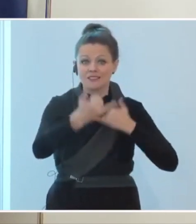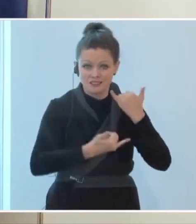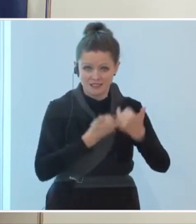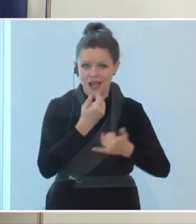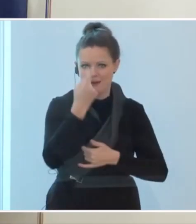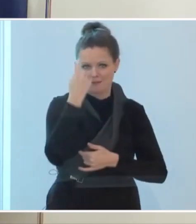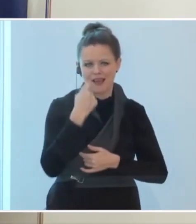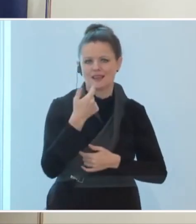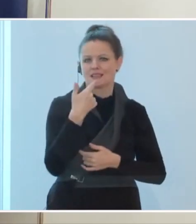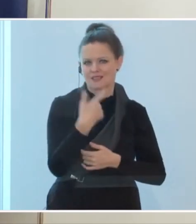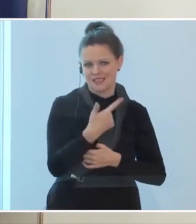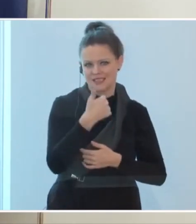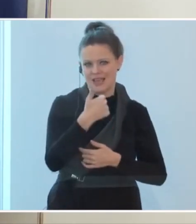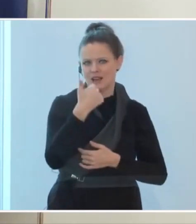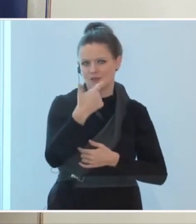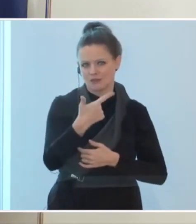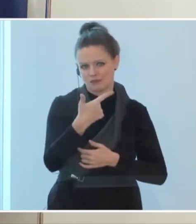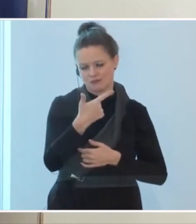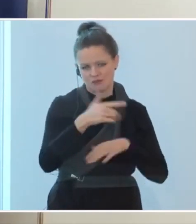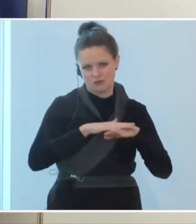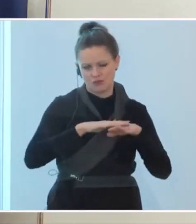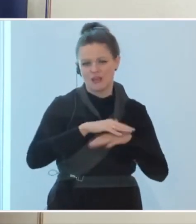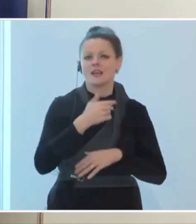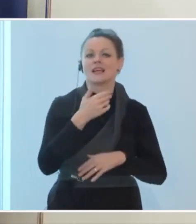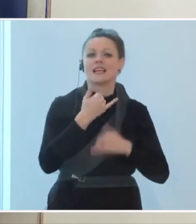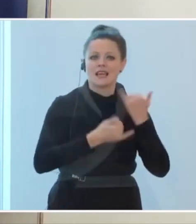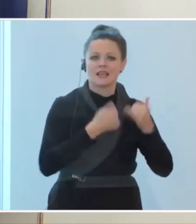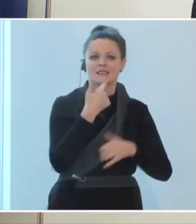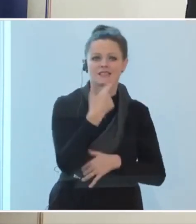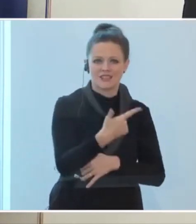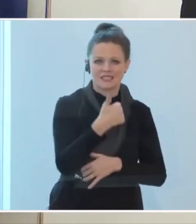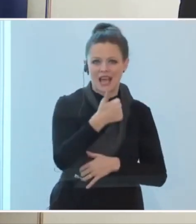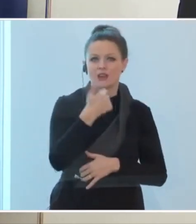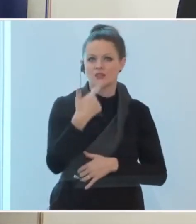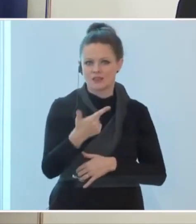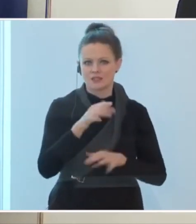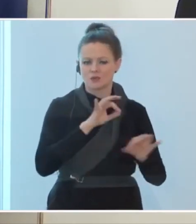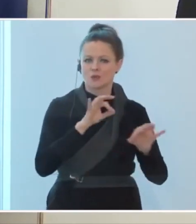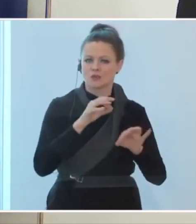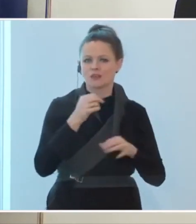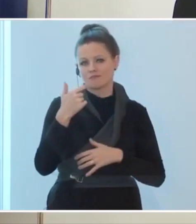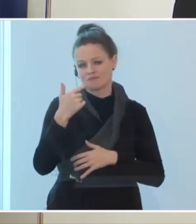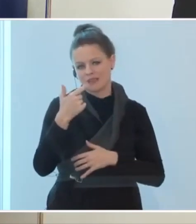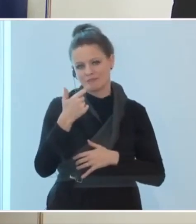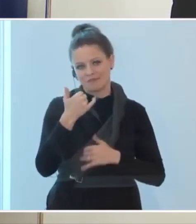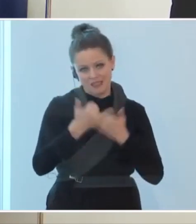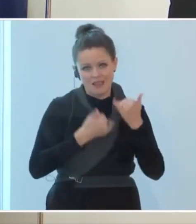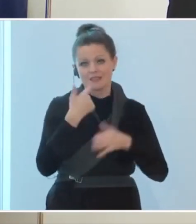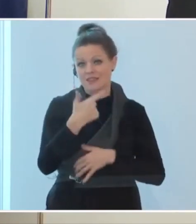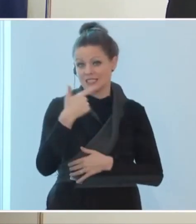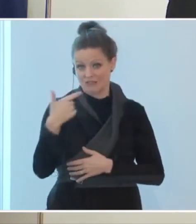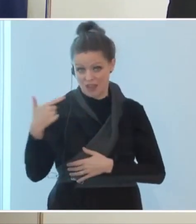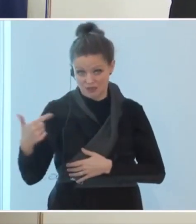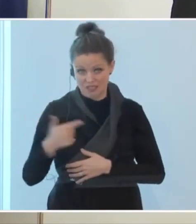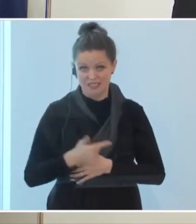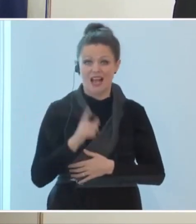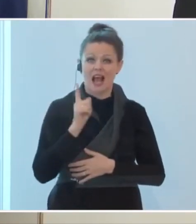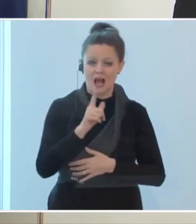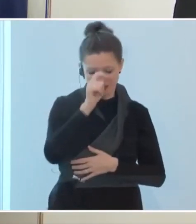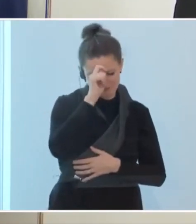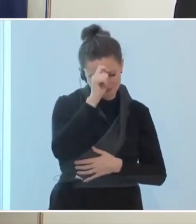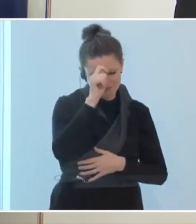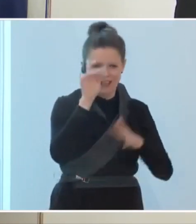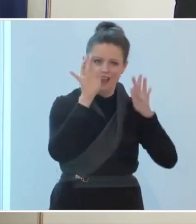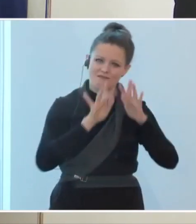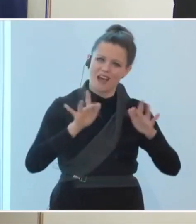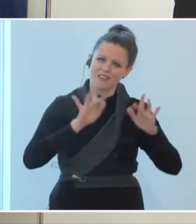Jahr 2021, 2022, aber es soll ein würdevolles Weihnachten sein und